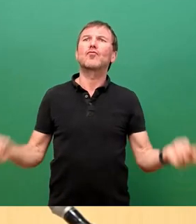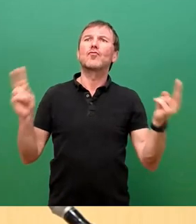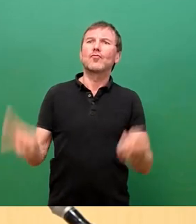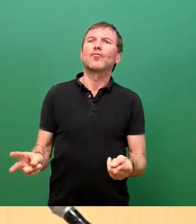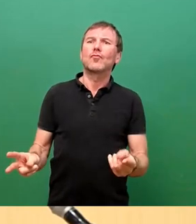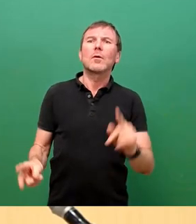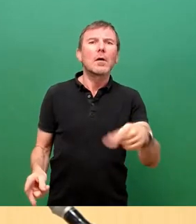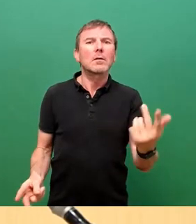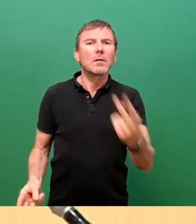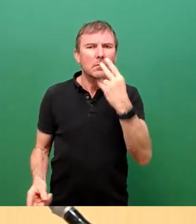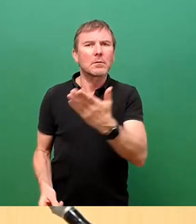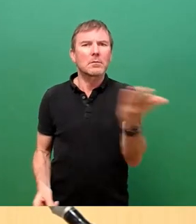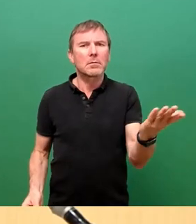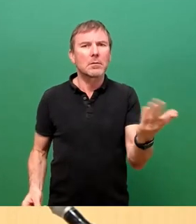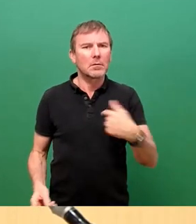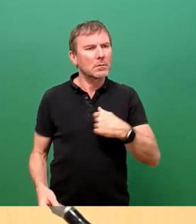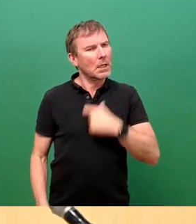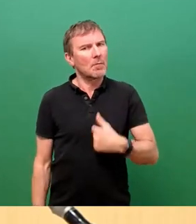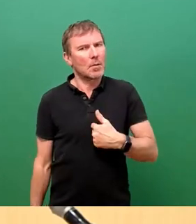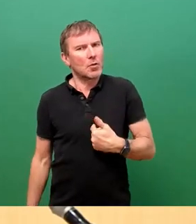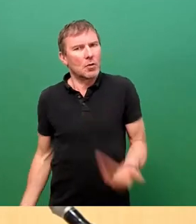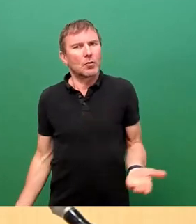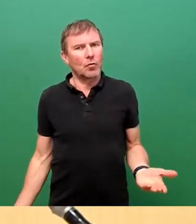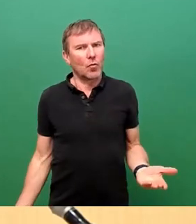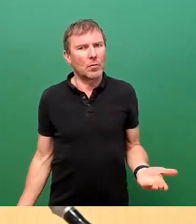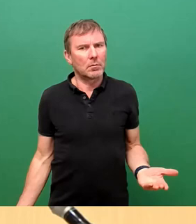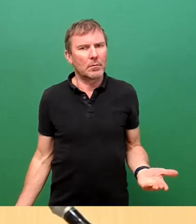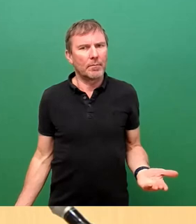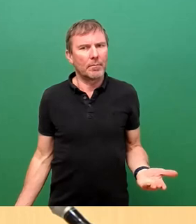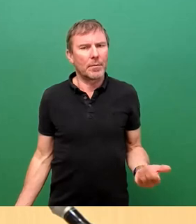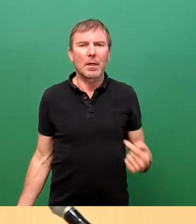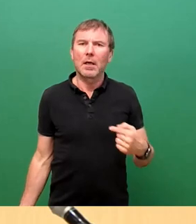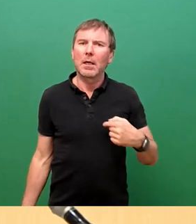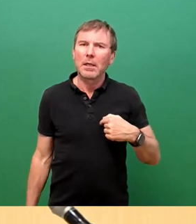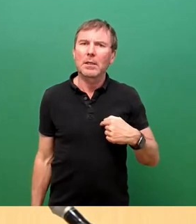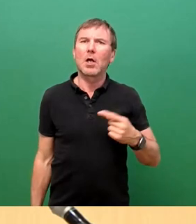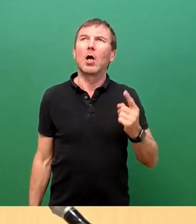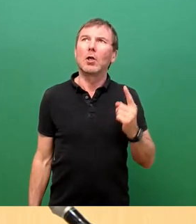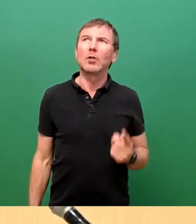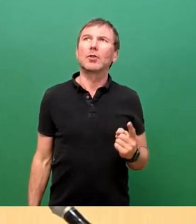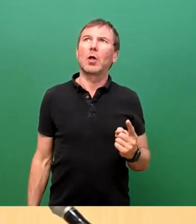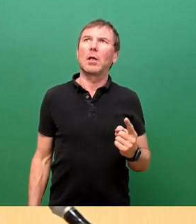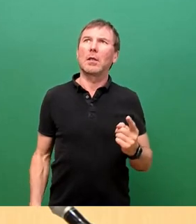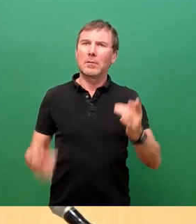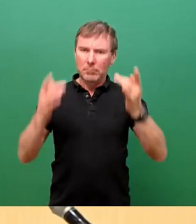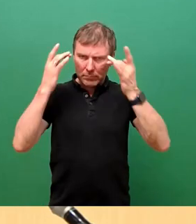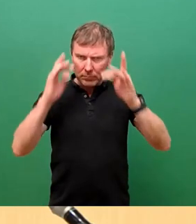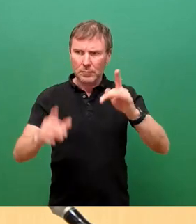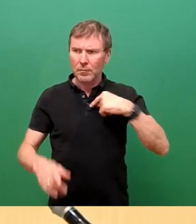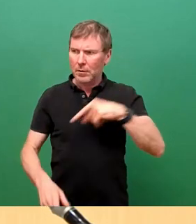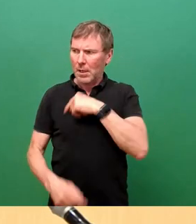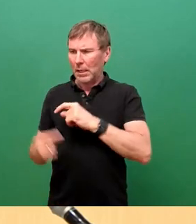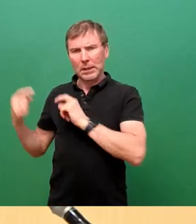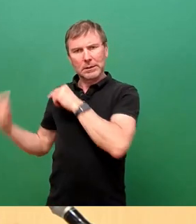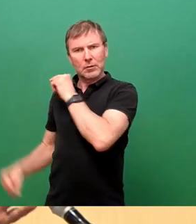das sehen Sie selbst bei mir persönlich. Ich soll mich zu etwas bekennen, was wir nach langen Diskussionen und